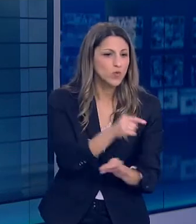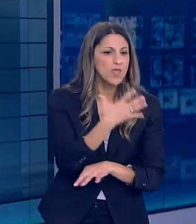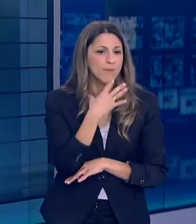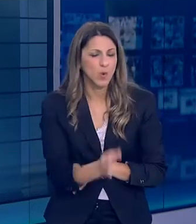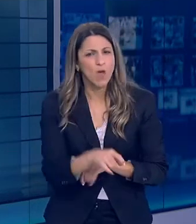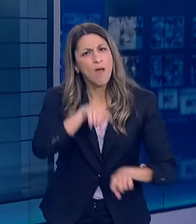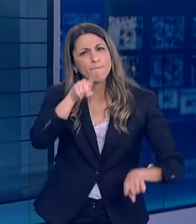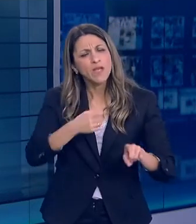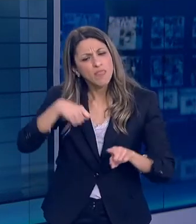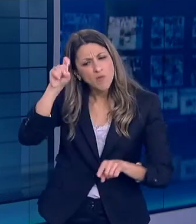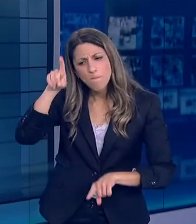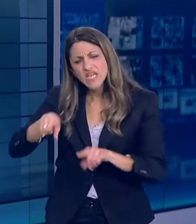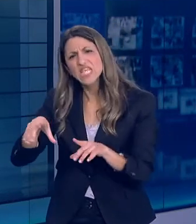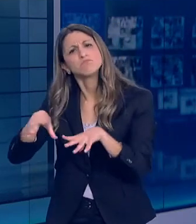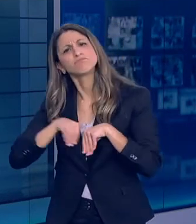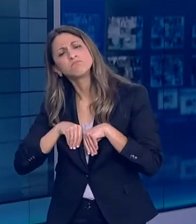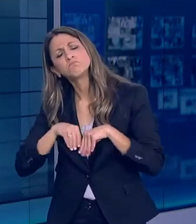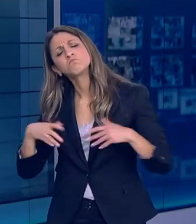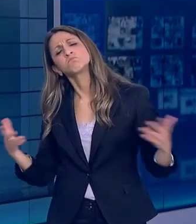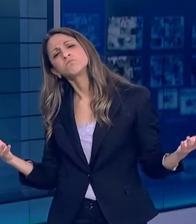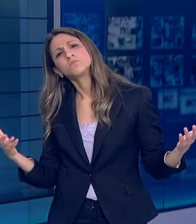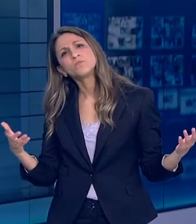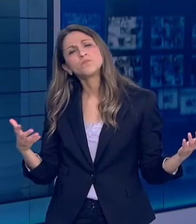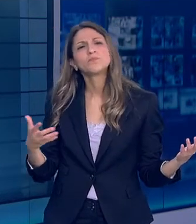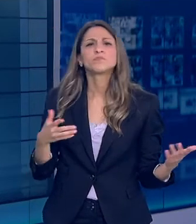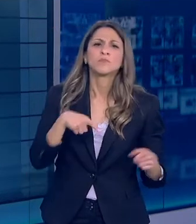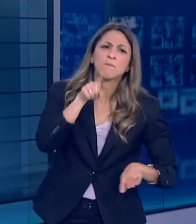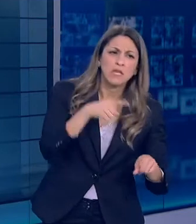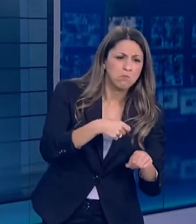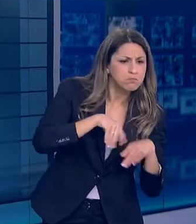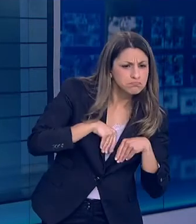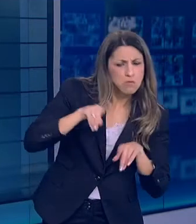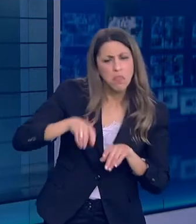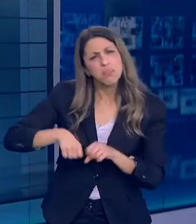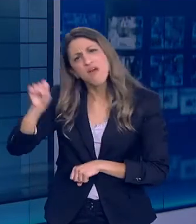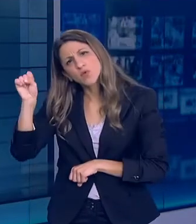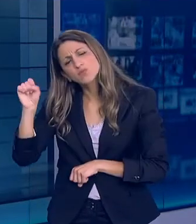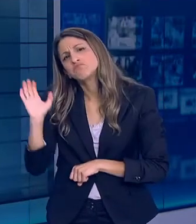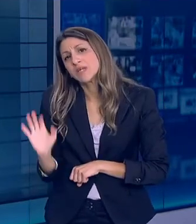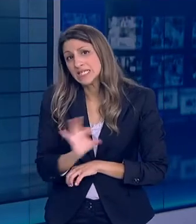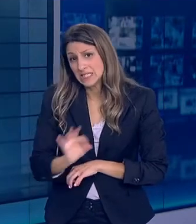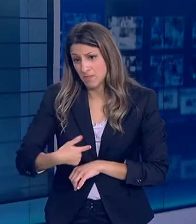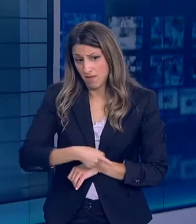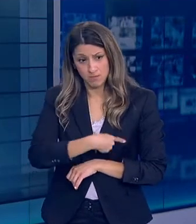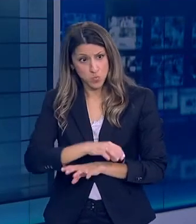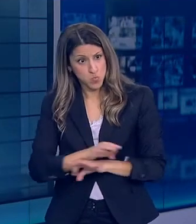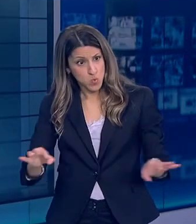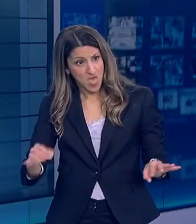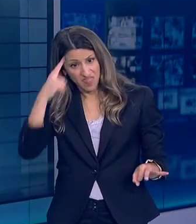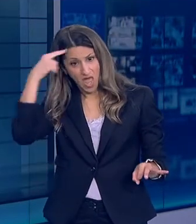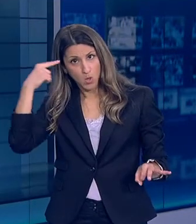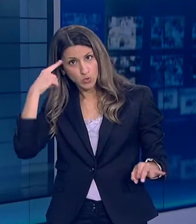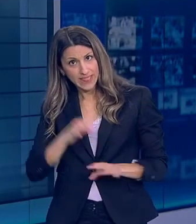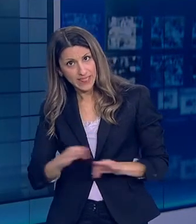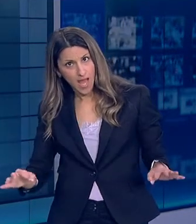διαφωνεί με τον Α ή τον Β χειρισμό Με το ένα ή με το άλλο μέτρο Ουδής έχει το αλάθιτο Και πάντα είμαστε ανοιχτοί σε